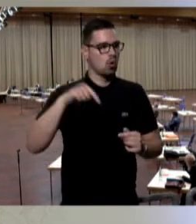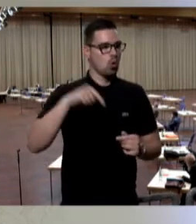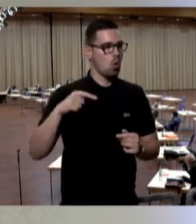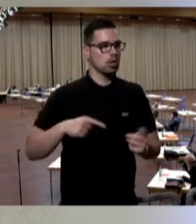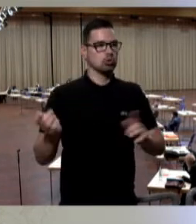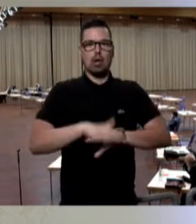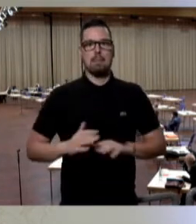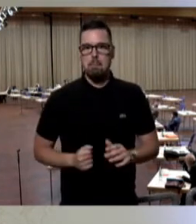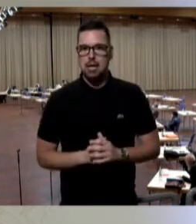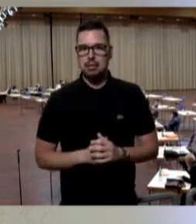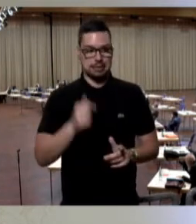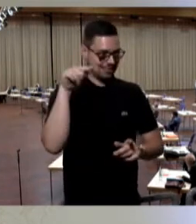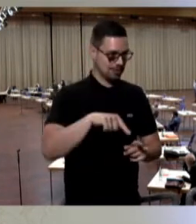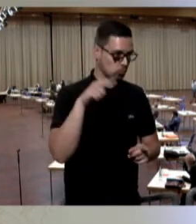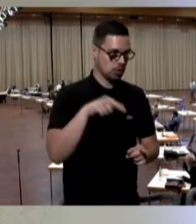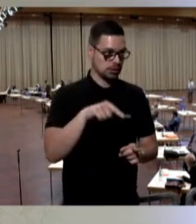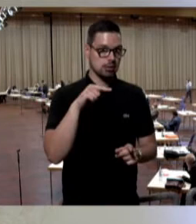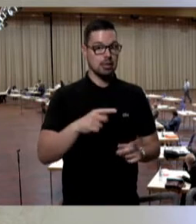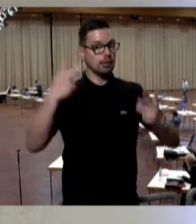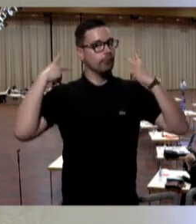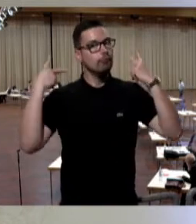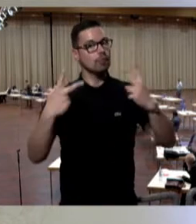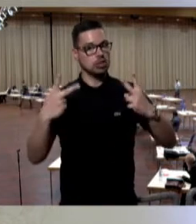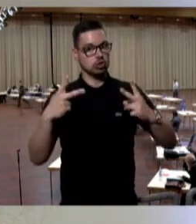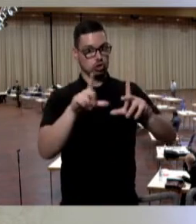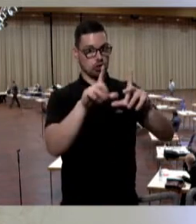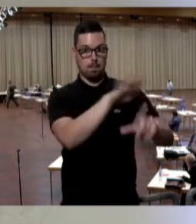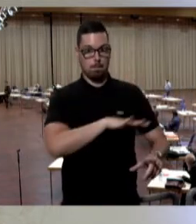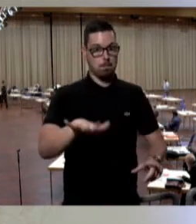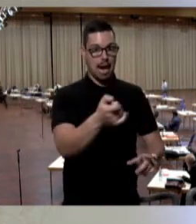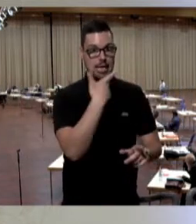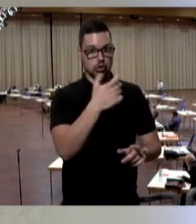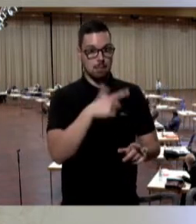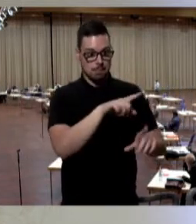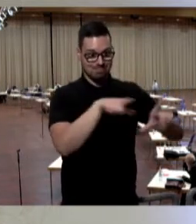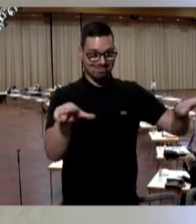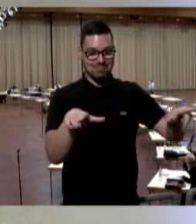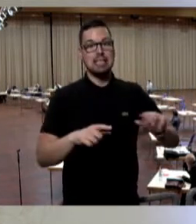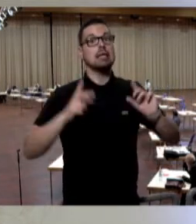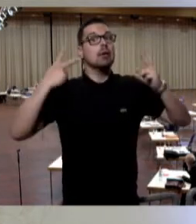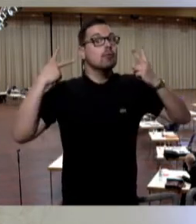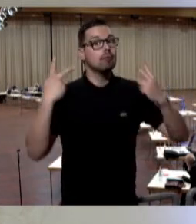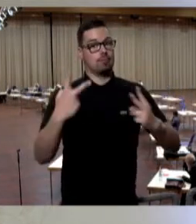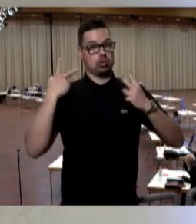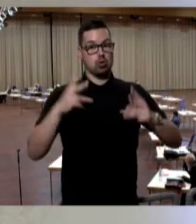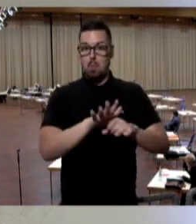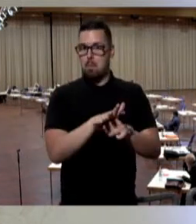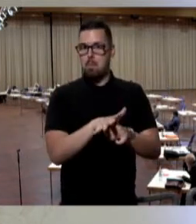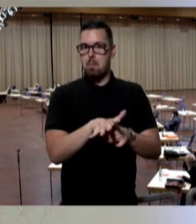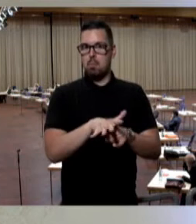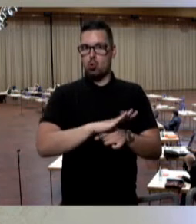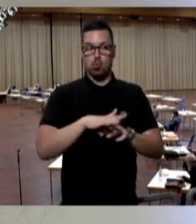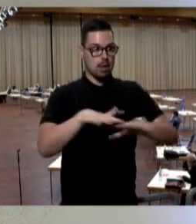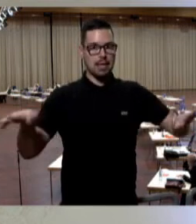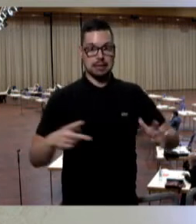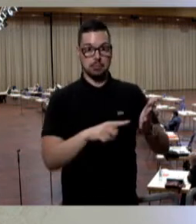einpacken. In diesem Segment ist es heute wichtig. Und das hat uns die Pandemie nochmal in ganz hervorragender Art und Weise